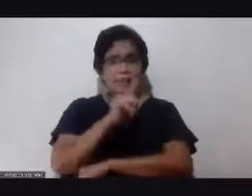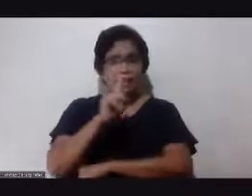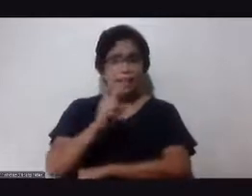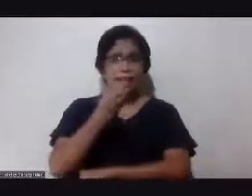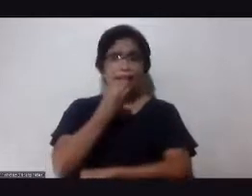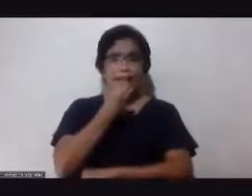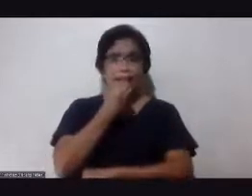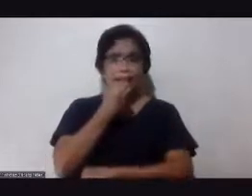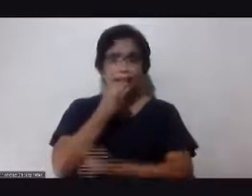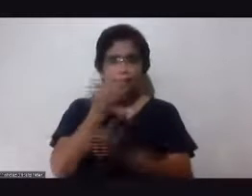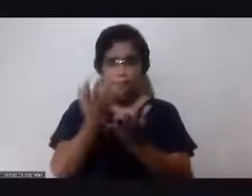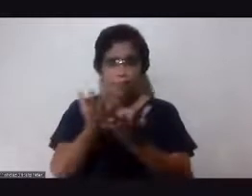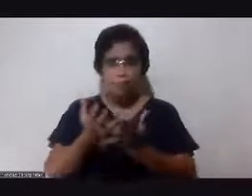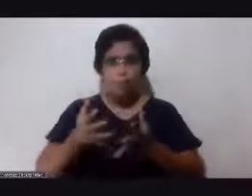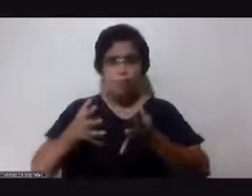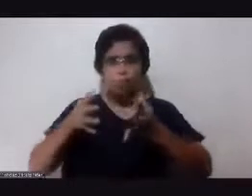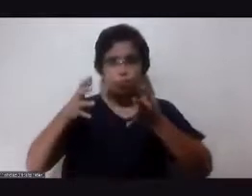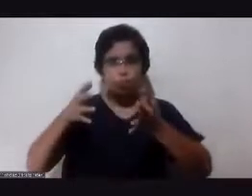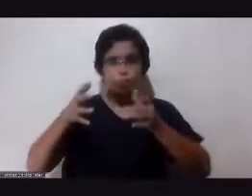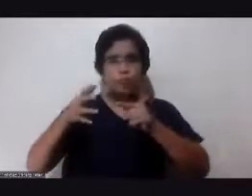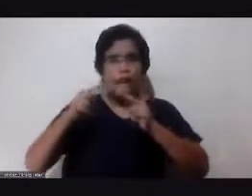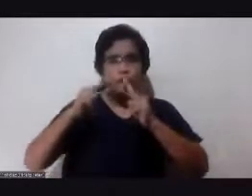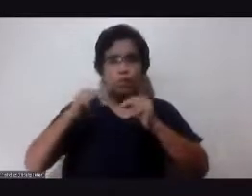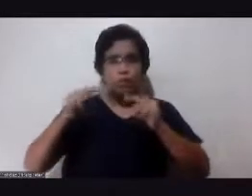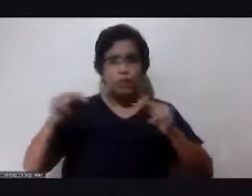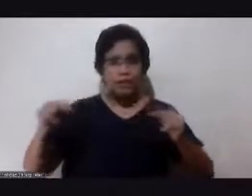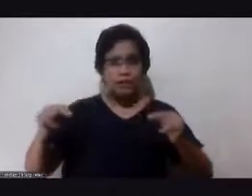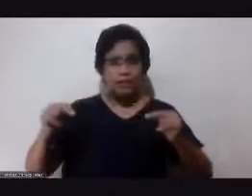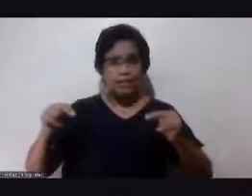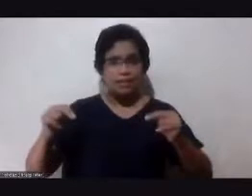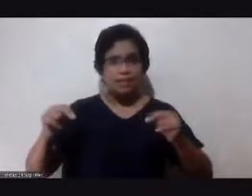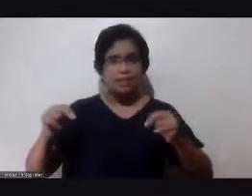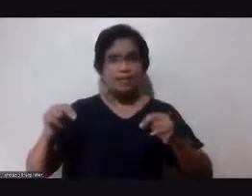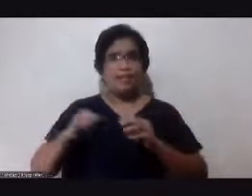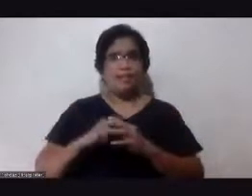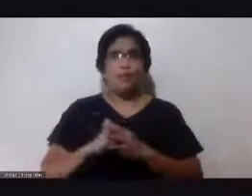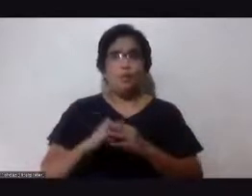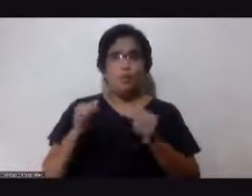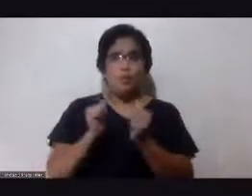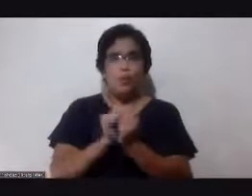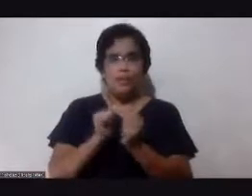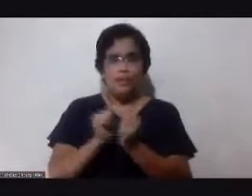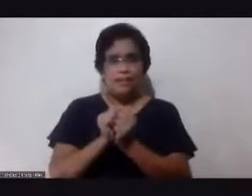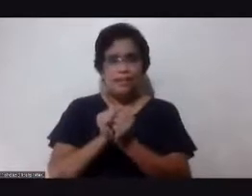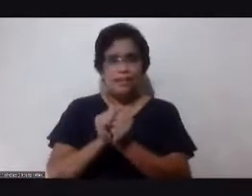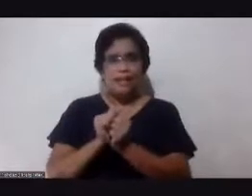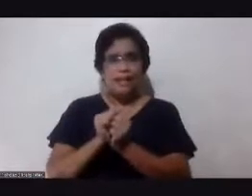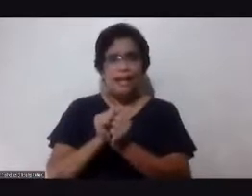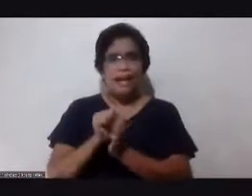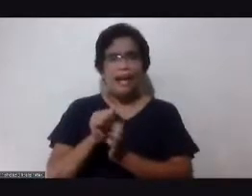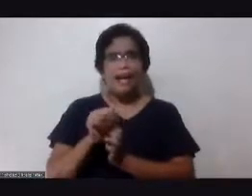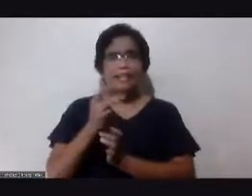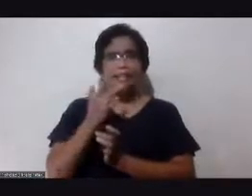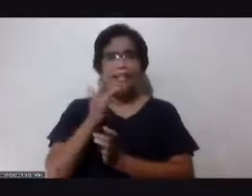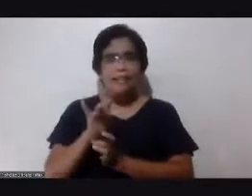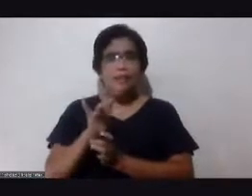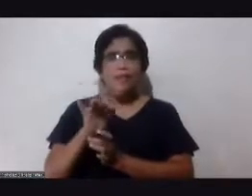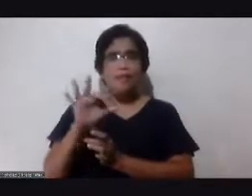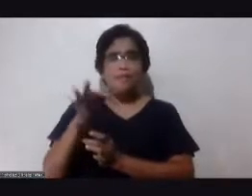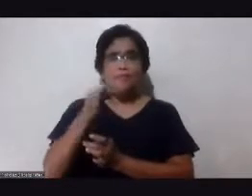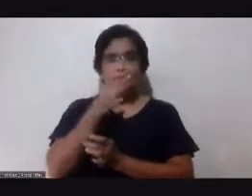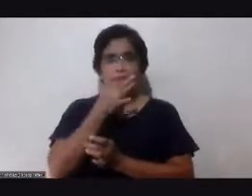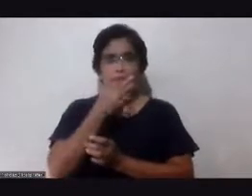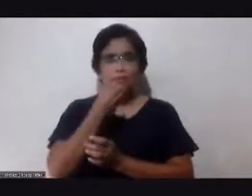noodles. Noodles na naman, Brother Egg, with some other yummy food daw, which I felt